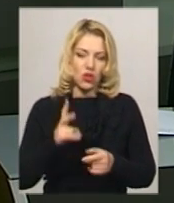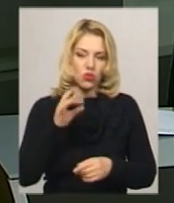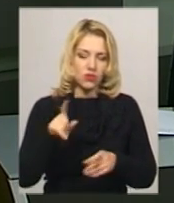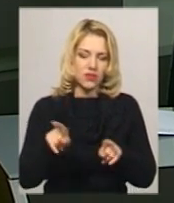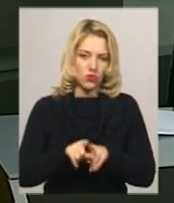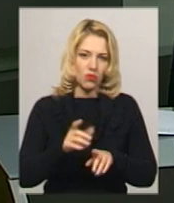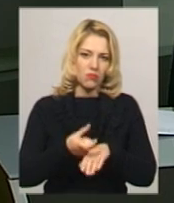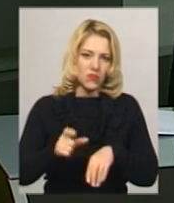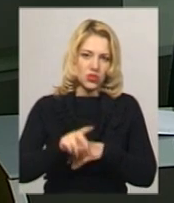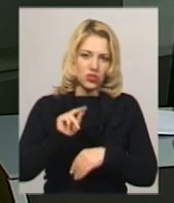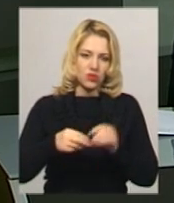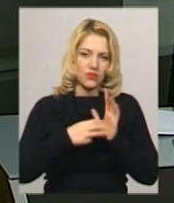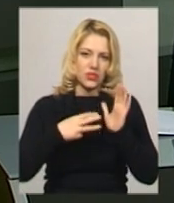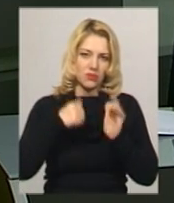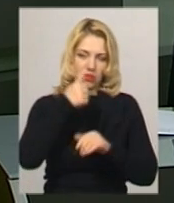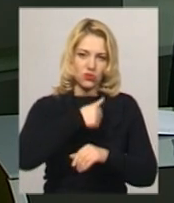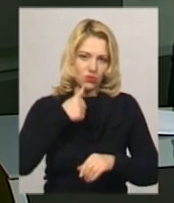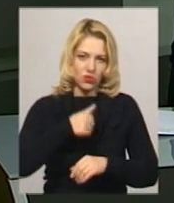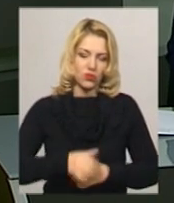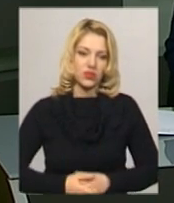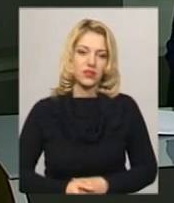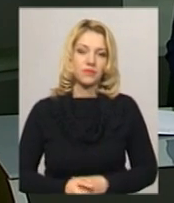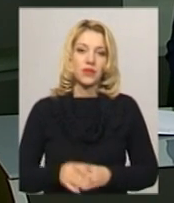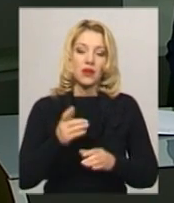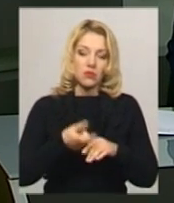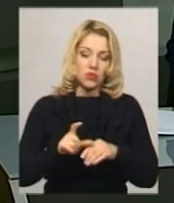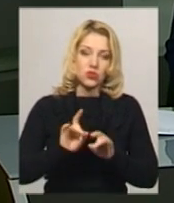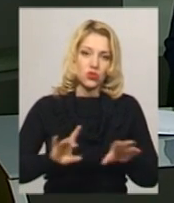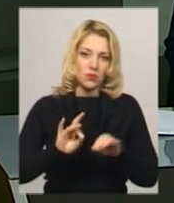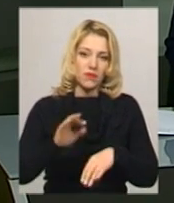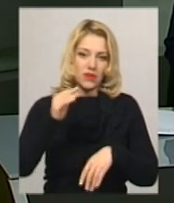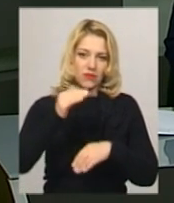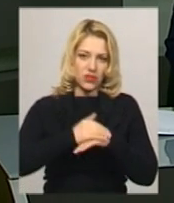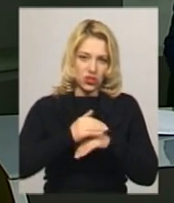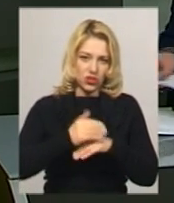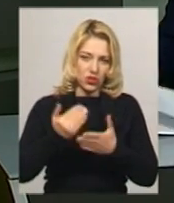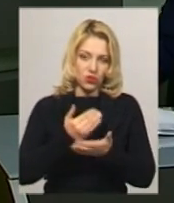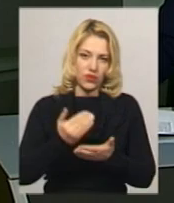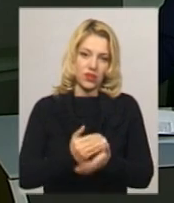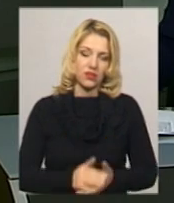2018 року. Більше розповість Тетяна Ворожцова у випуску новин о 20.30.